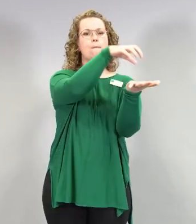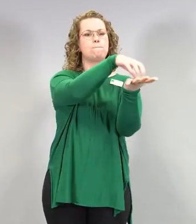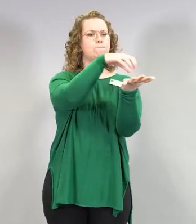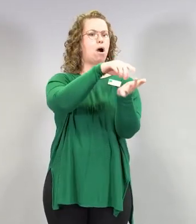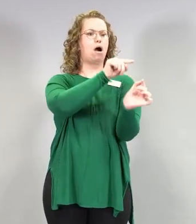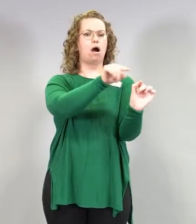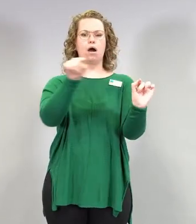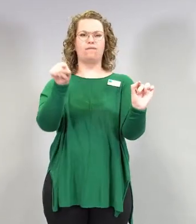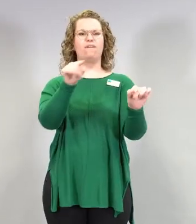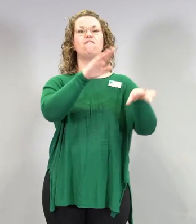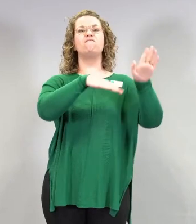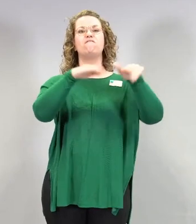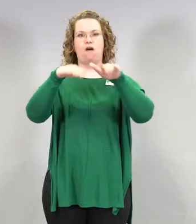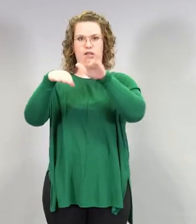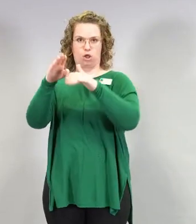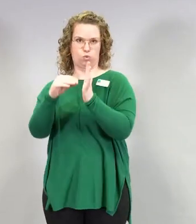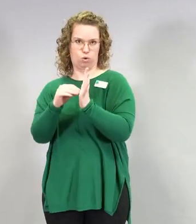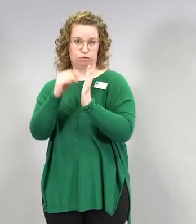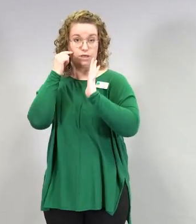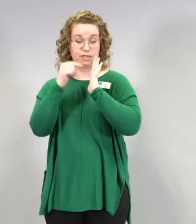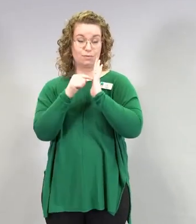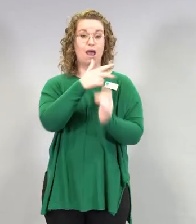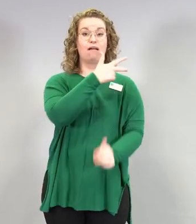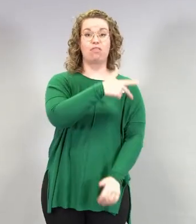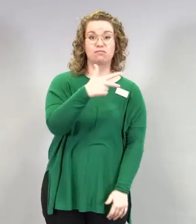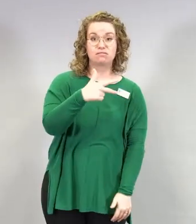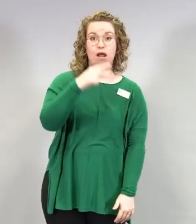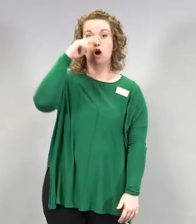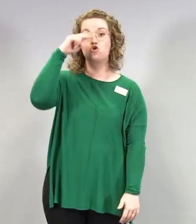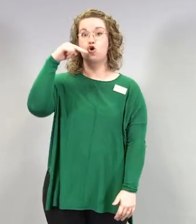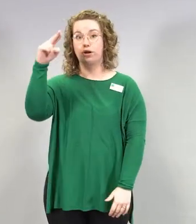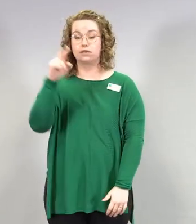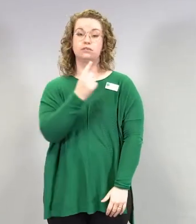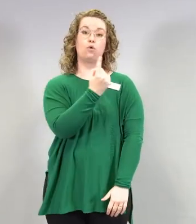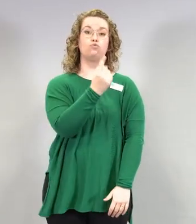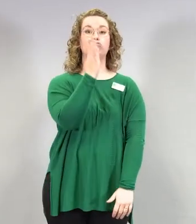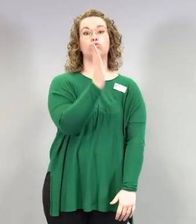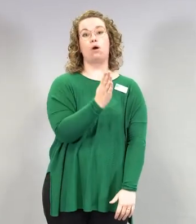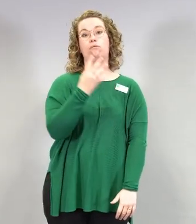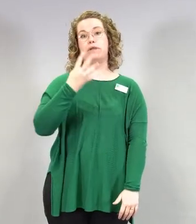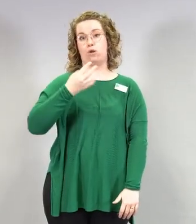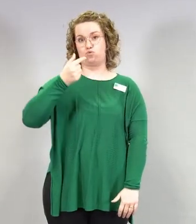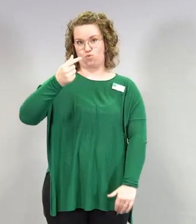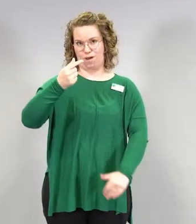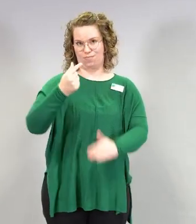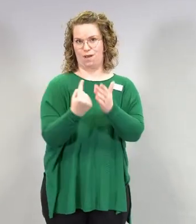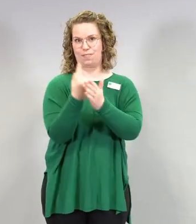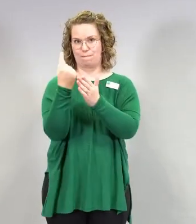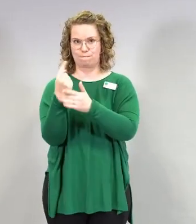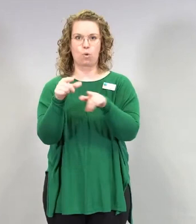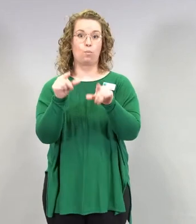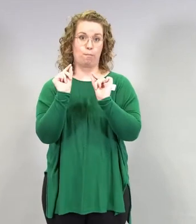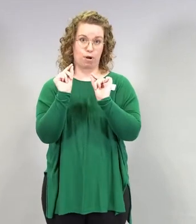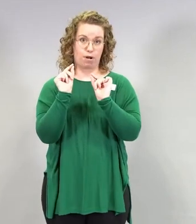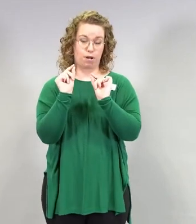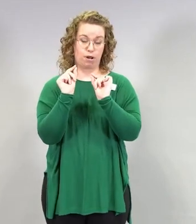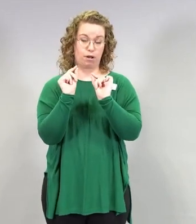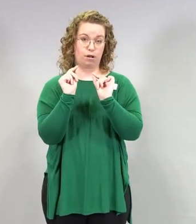Tanskassa ja Norjassa on nähty jopa yksi neljänkymmeneen tuhanteen. Mutta keskimäärin Euroopan